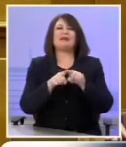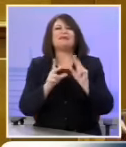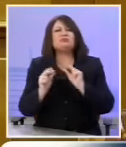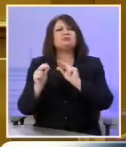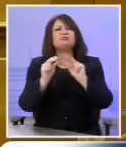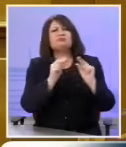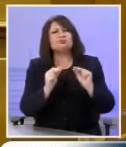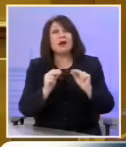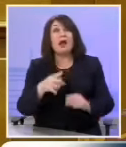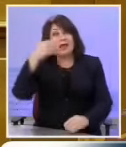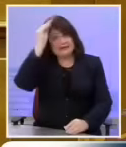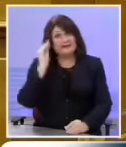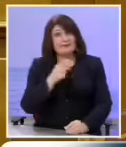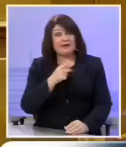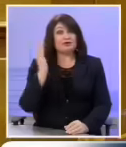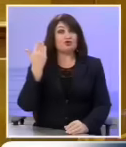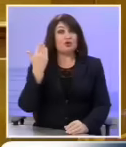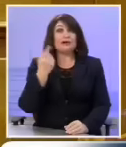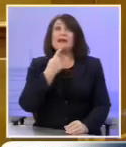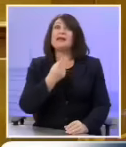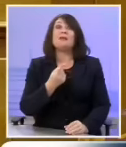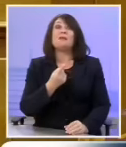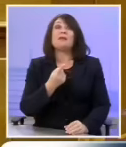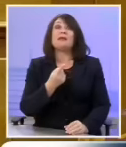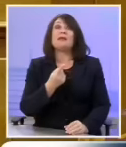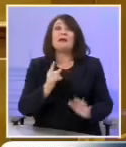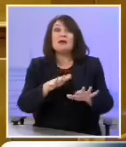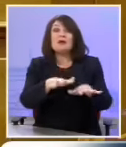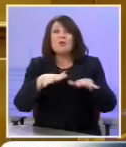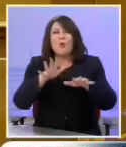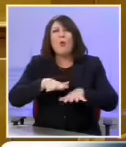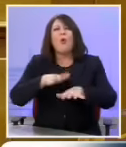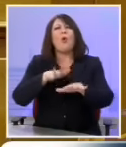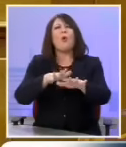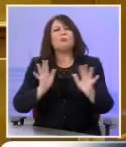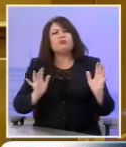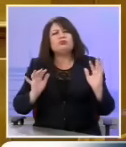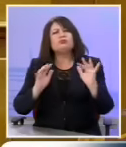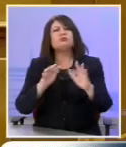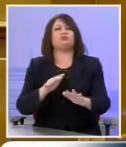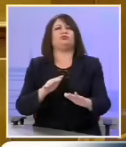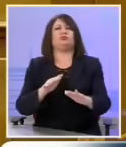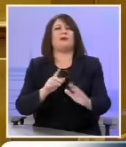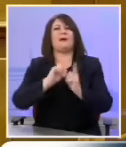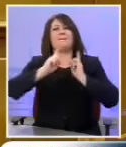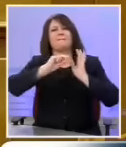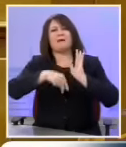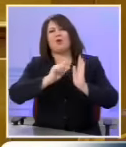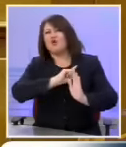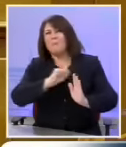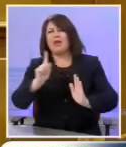αλλά ο κύριος Τσίπρας χαιρέτηζε την συγκέντρωση διαμαρτυρίας κατά του μνημονίου